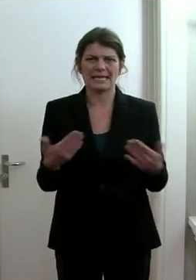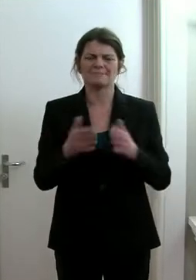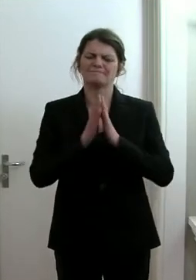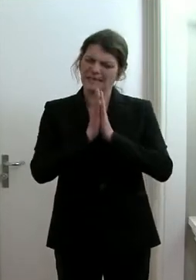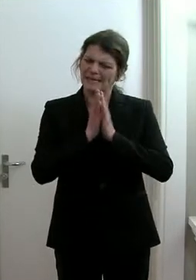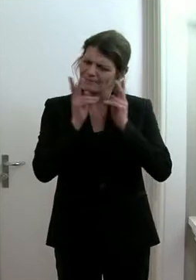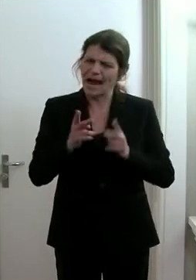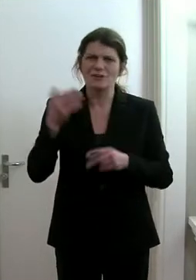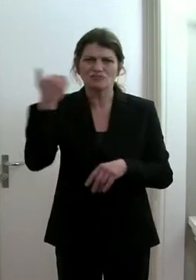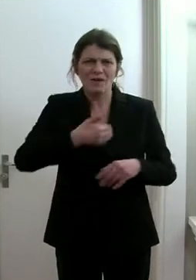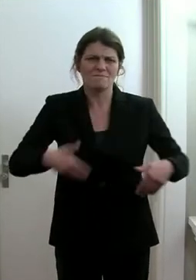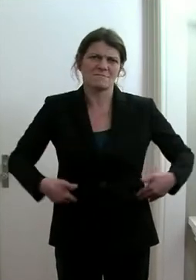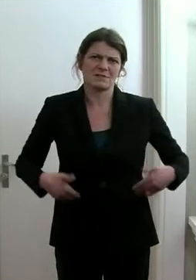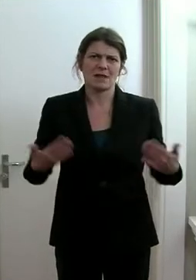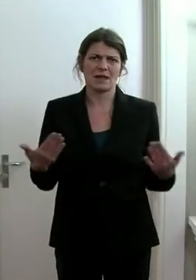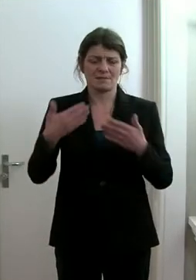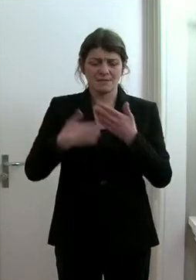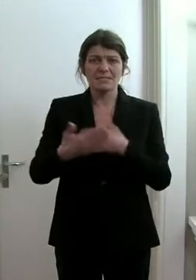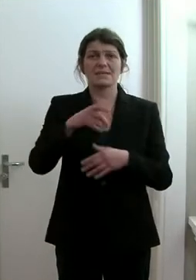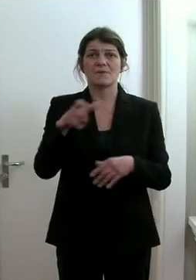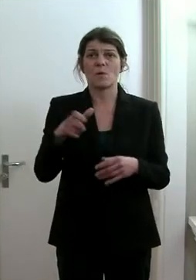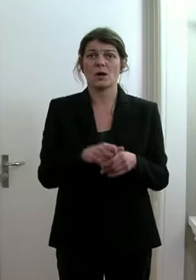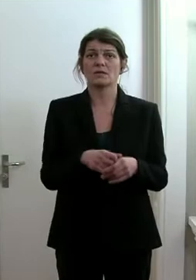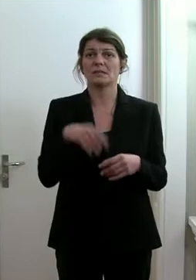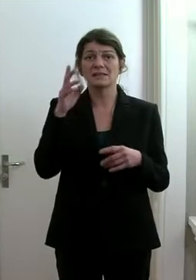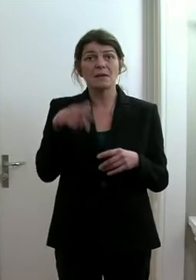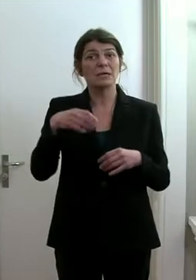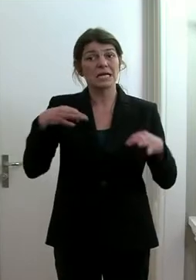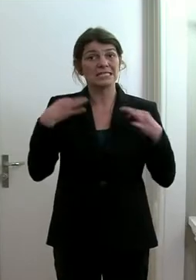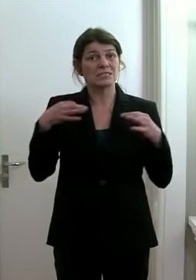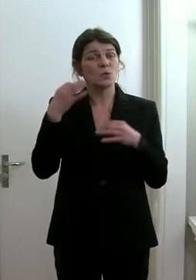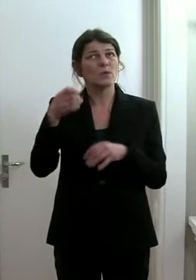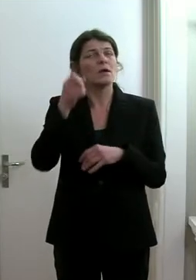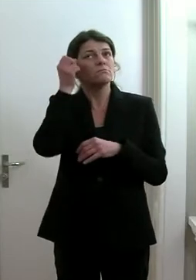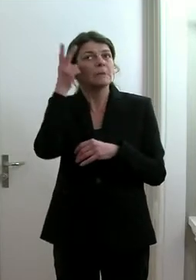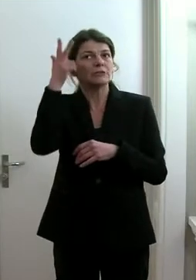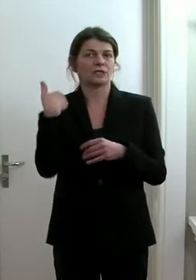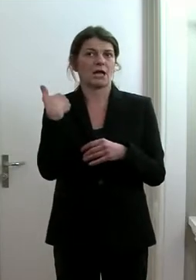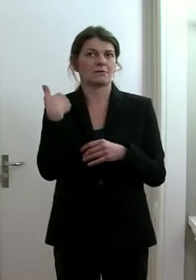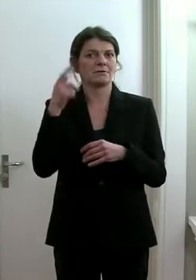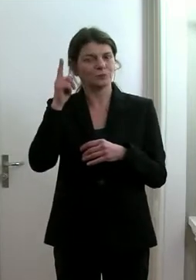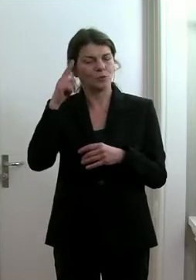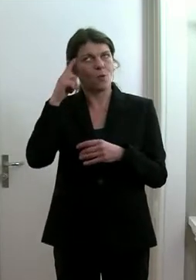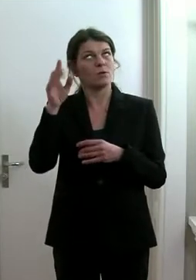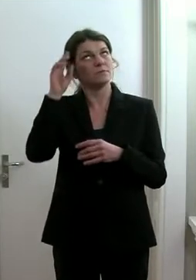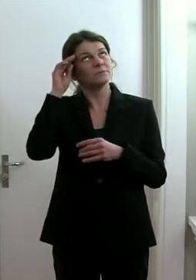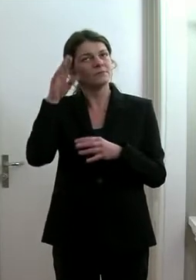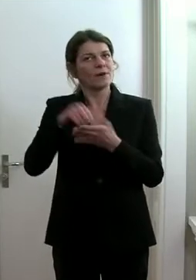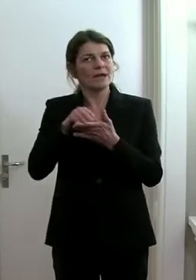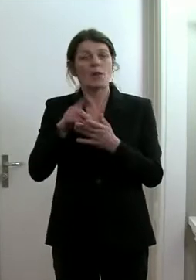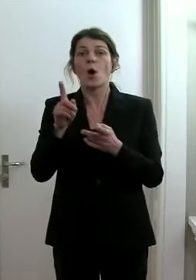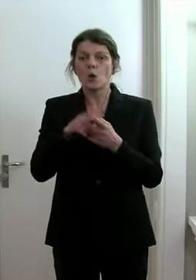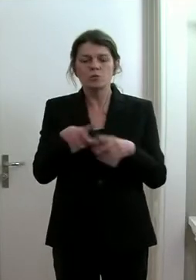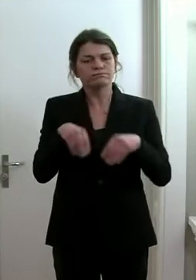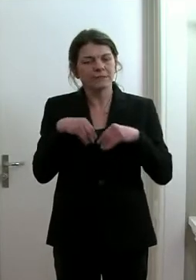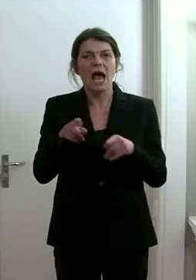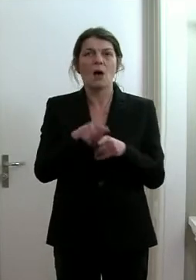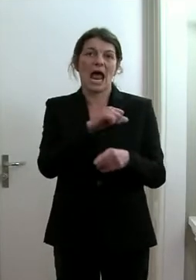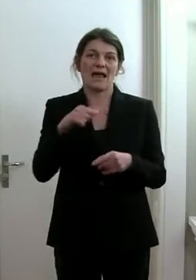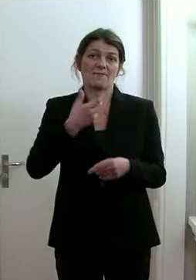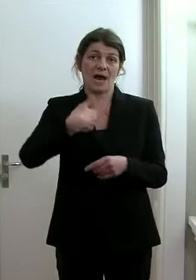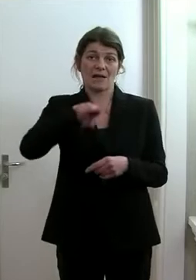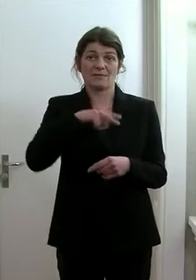Disziplin in den nächsten Wochen, um den Einsatz von gesunden Menschenverstand und die Wahrnehmung der Eigenverantwortung. Und zwar die